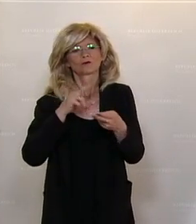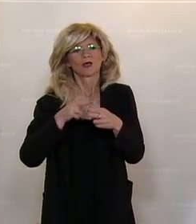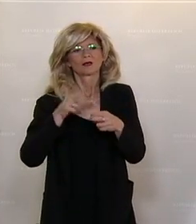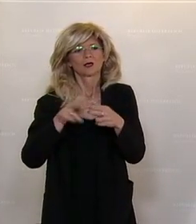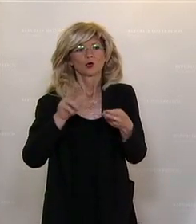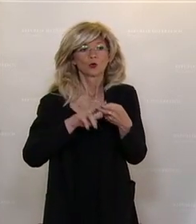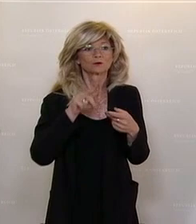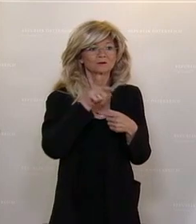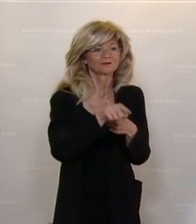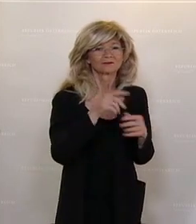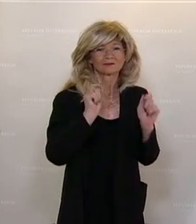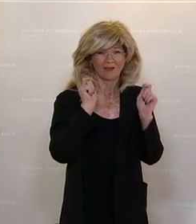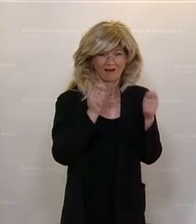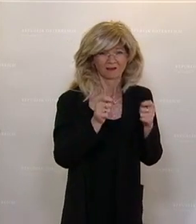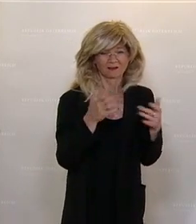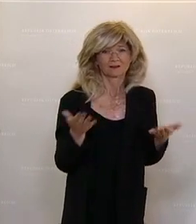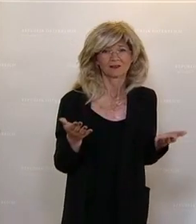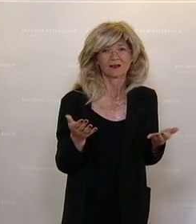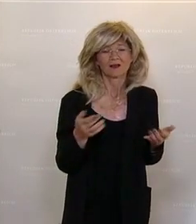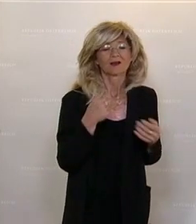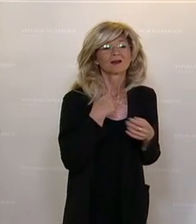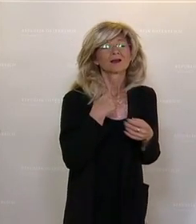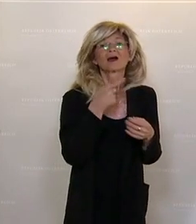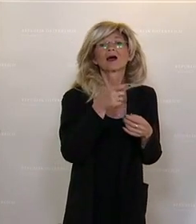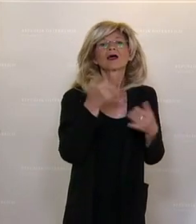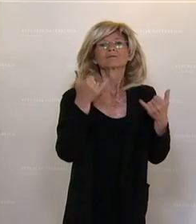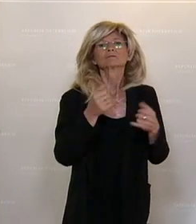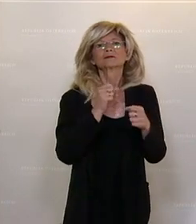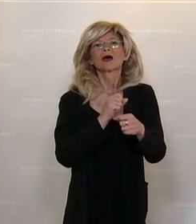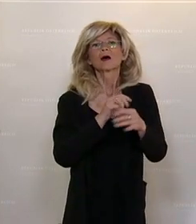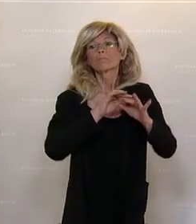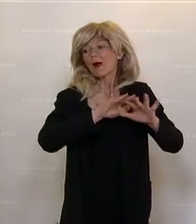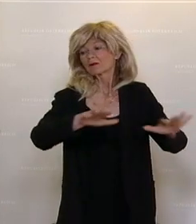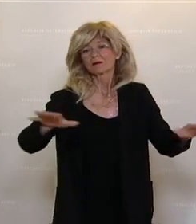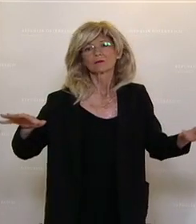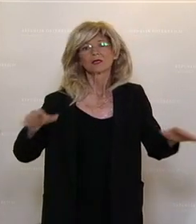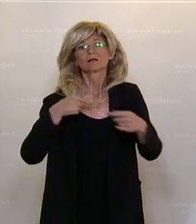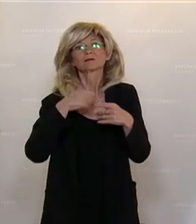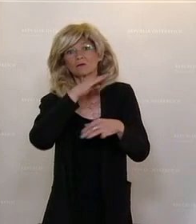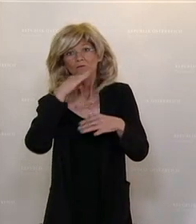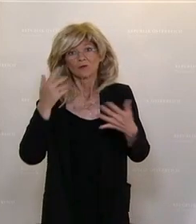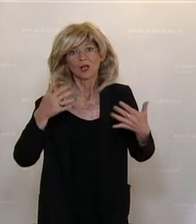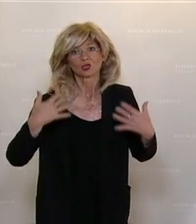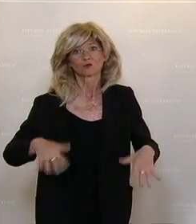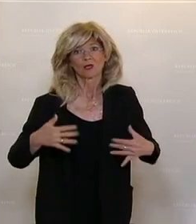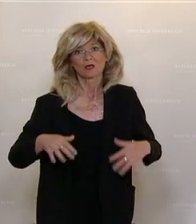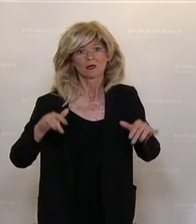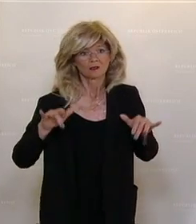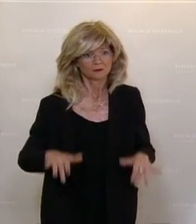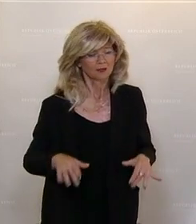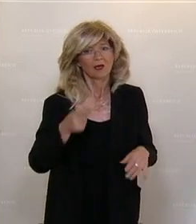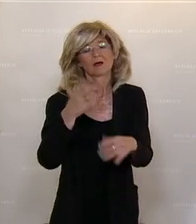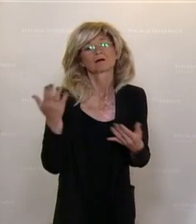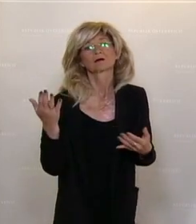weil gerade in Zeiten einer Pandemie ist es so, dass sich wirklich Schwächen im Bildungssystem gezeigt